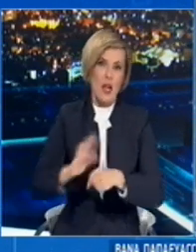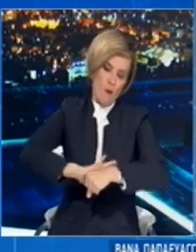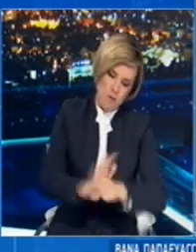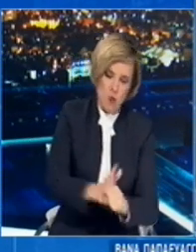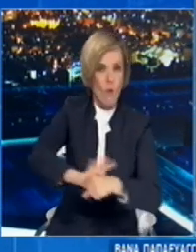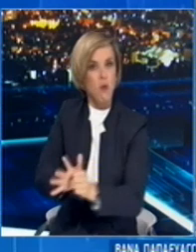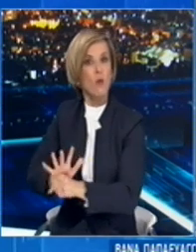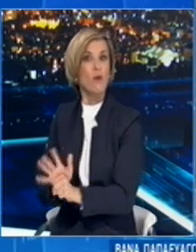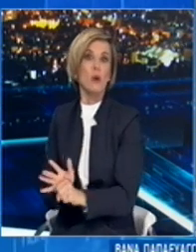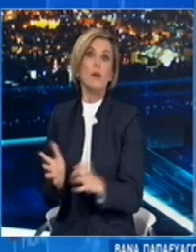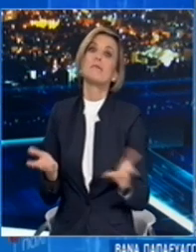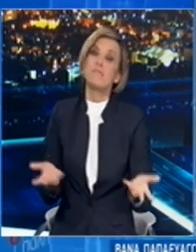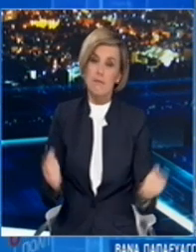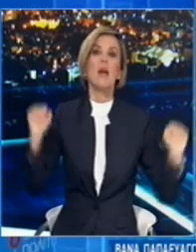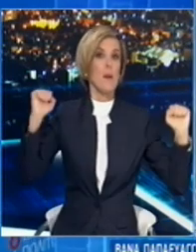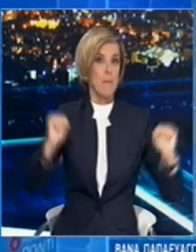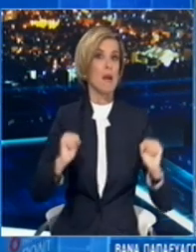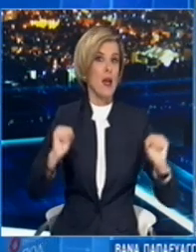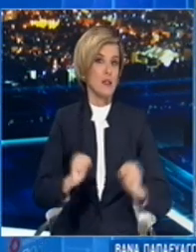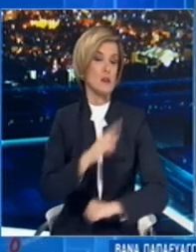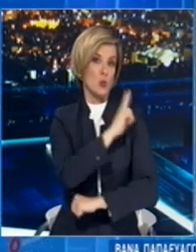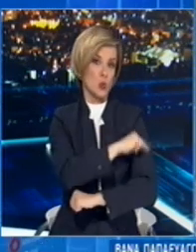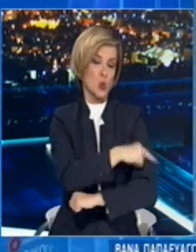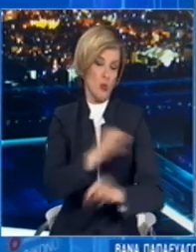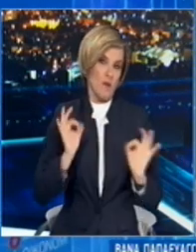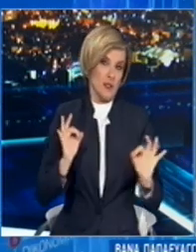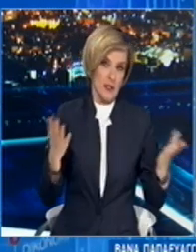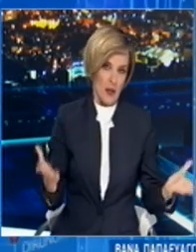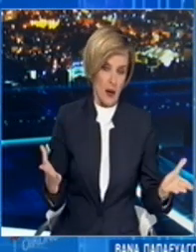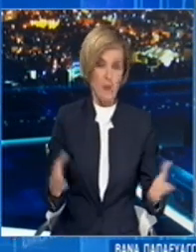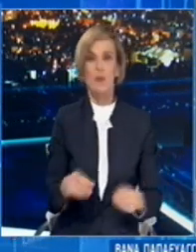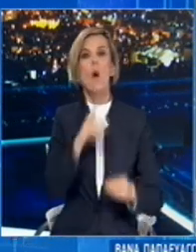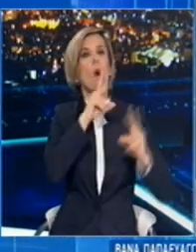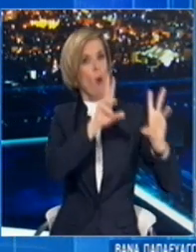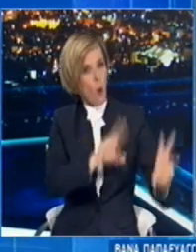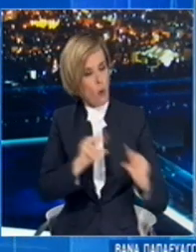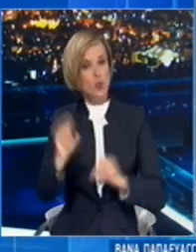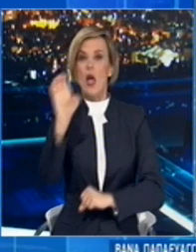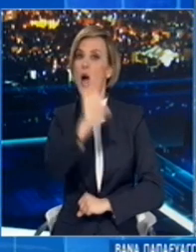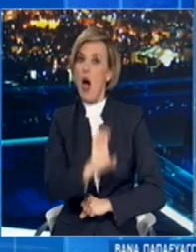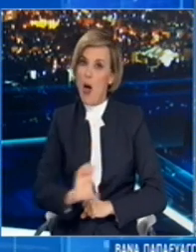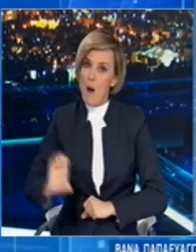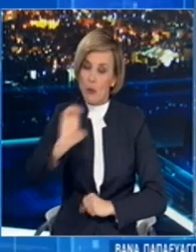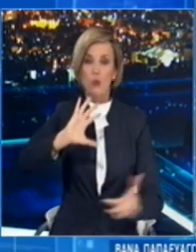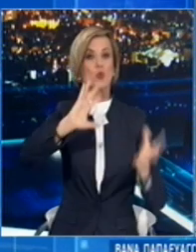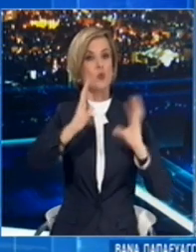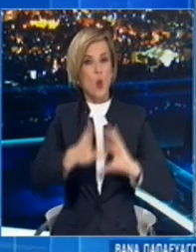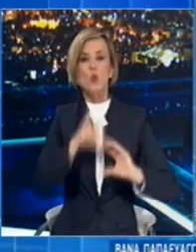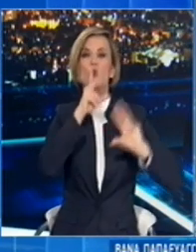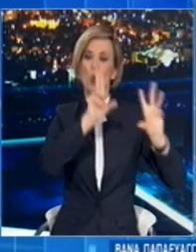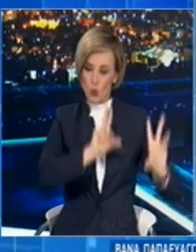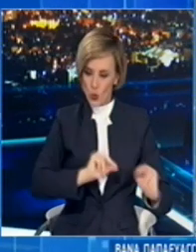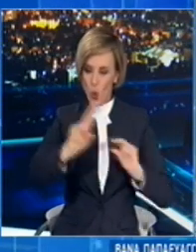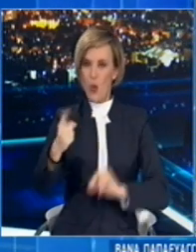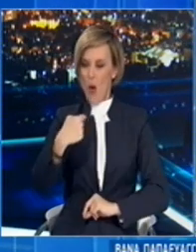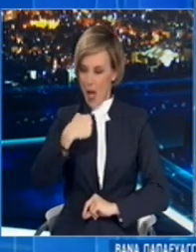και πάλι πιέζουν το ίδιο εξαντλημένο για το νοσοκομείο προσωπικό. Και βέβαια παντού και στην Ευρώπη και σε όλο τον κόσμο τα ίδια με εμάς σκέφτονται.